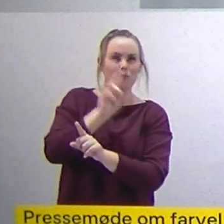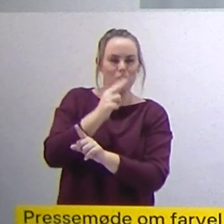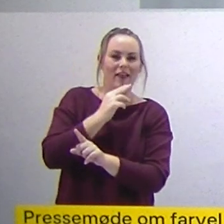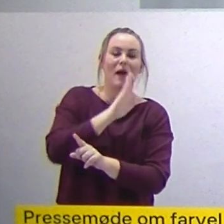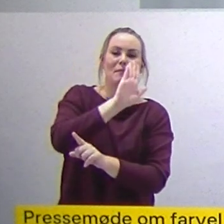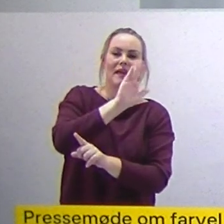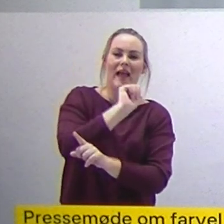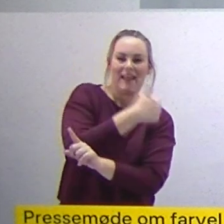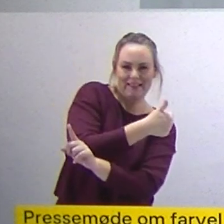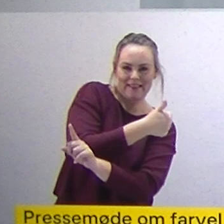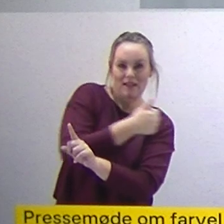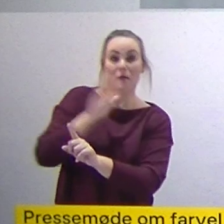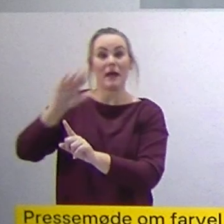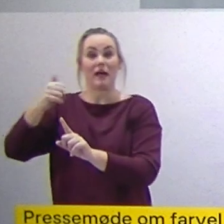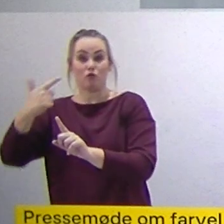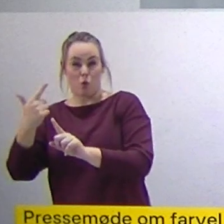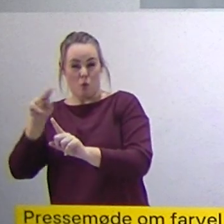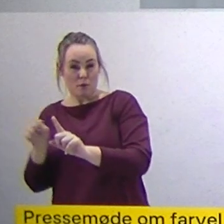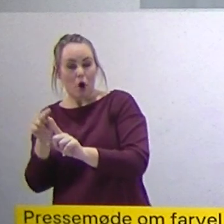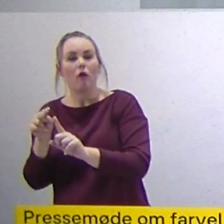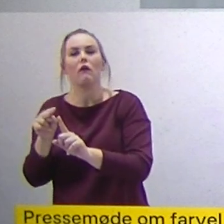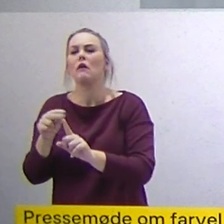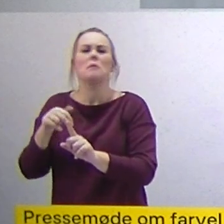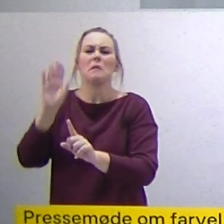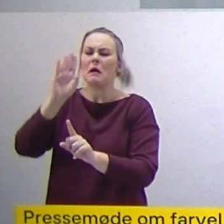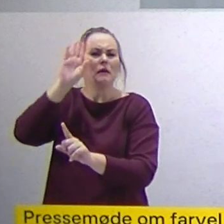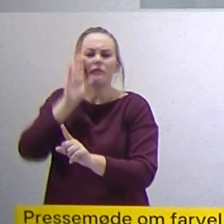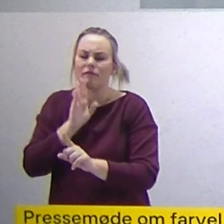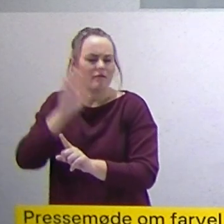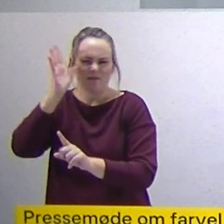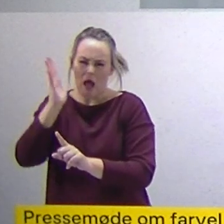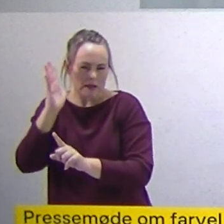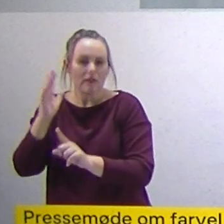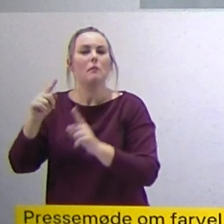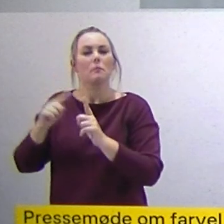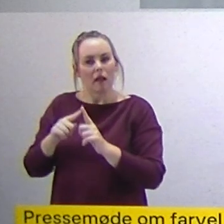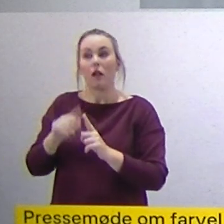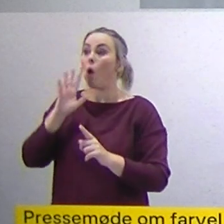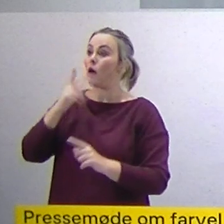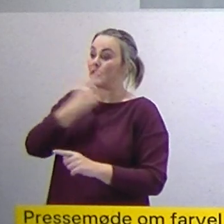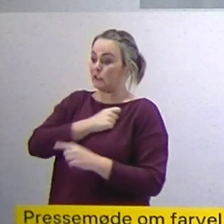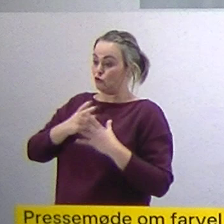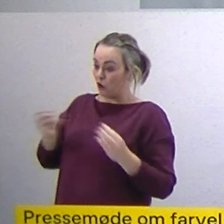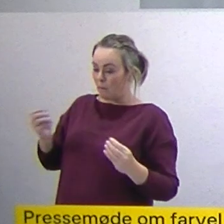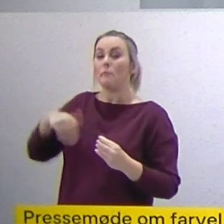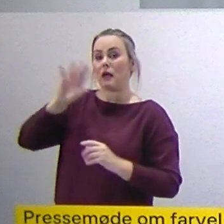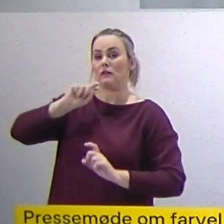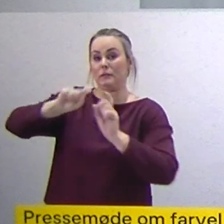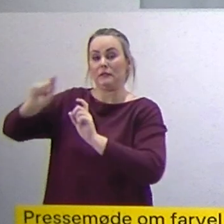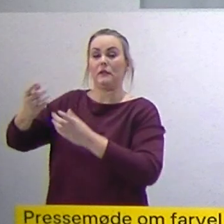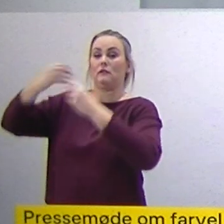BA1. Men der er noget, der tyder på, at den er mere smitsom, særligt fra uvaccineret, men at den også i højere grad kan